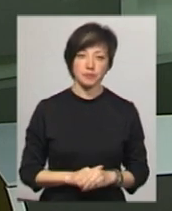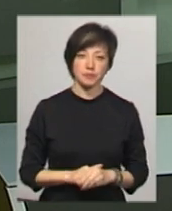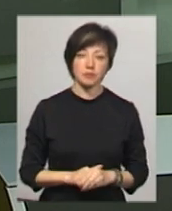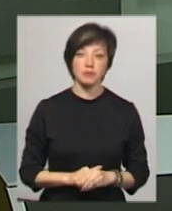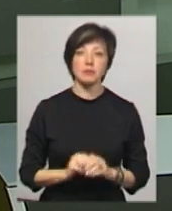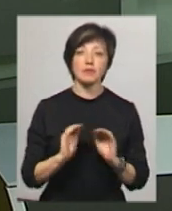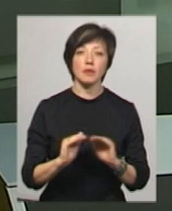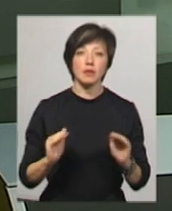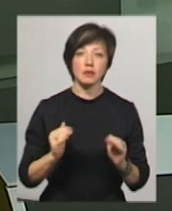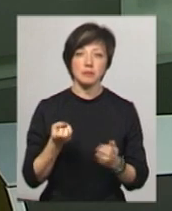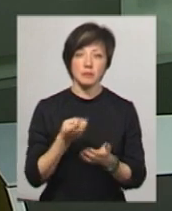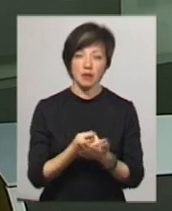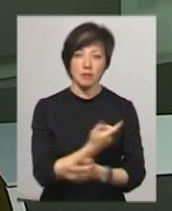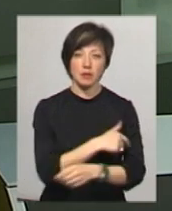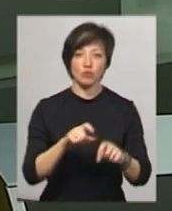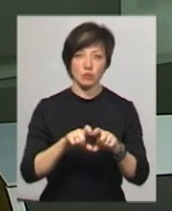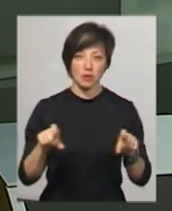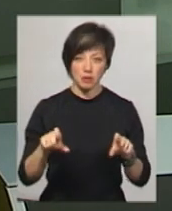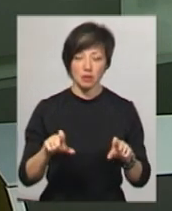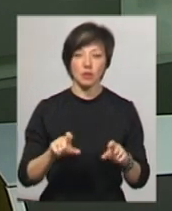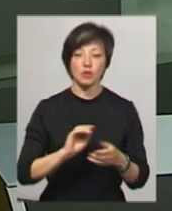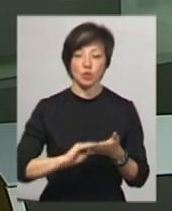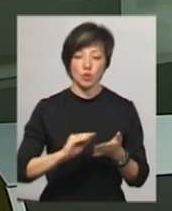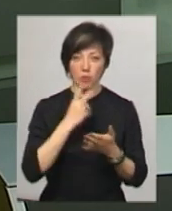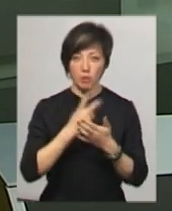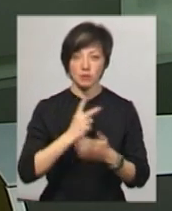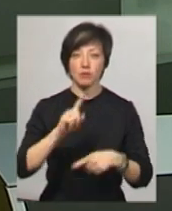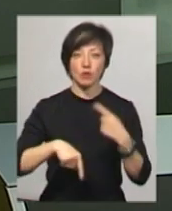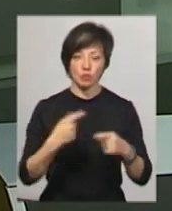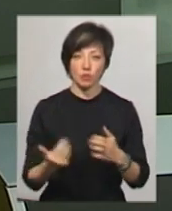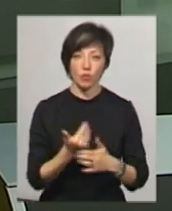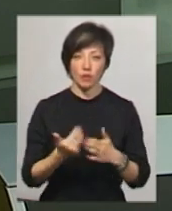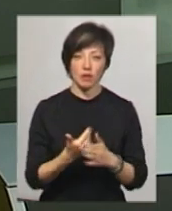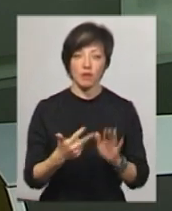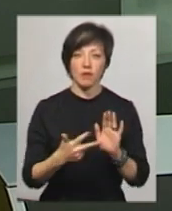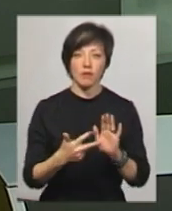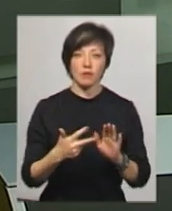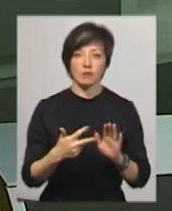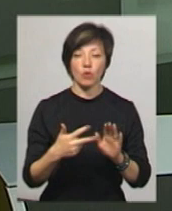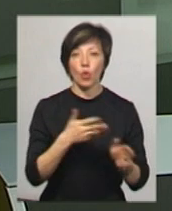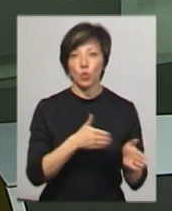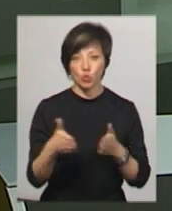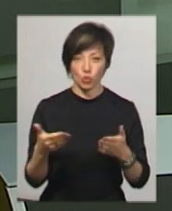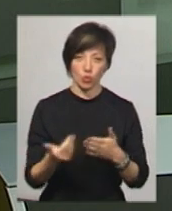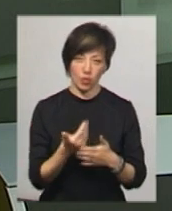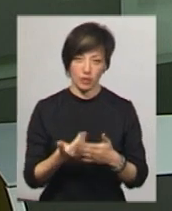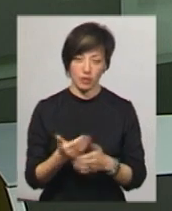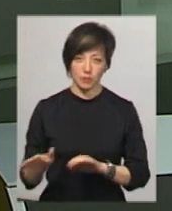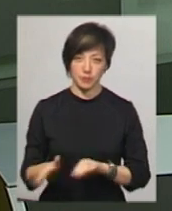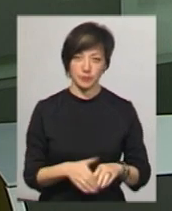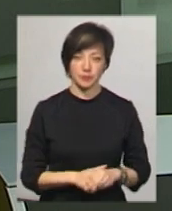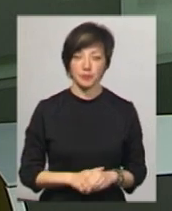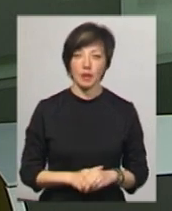Школярі перебувають в медичному закладі. Сюжет про це ви побачите в нашому наступному випуску. Михайло Жила готує його до ефіру.